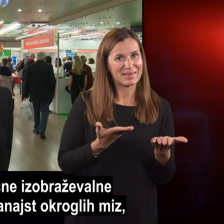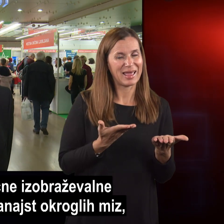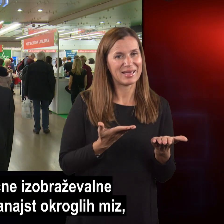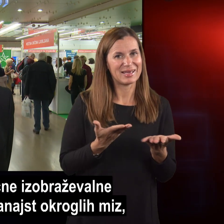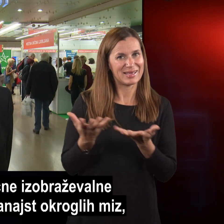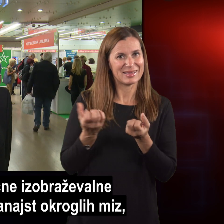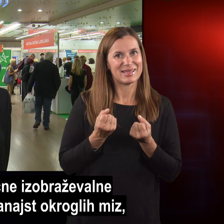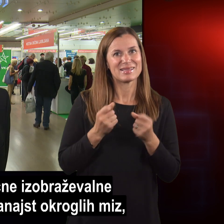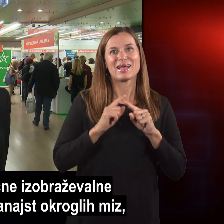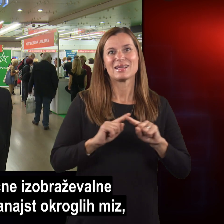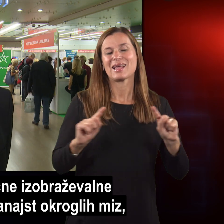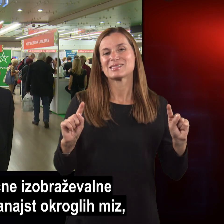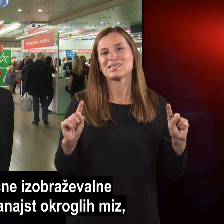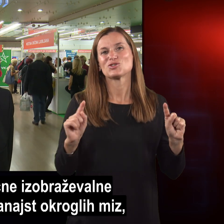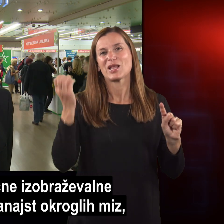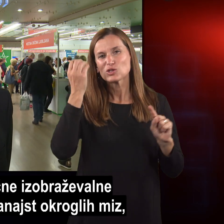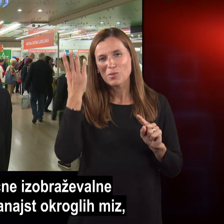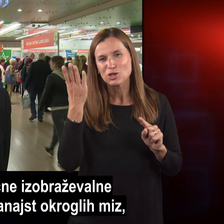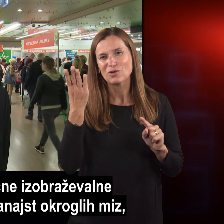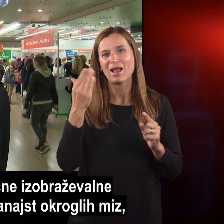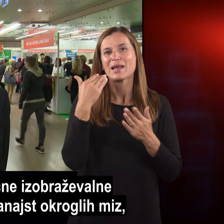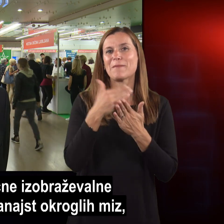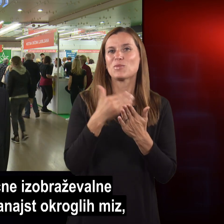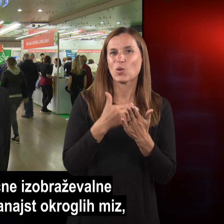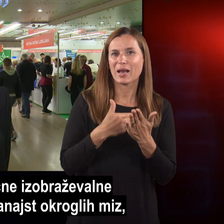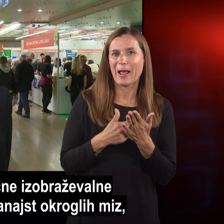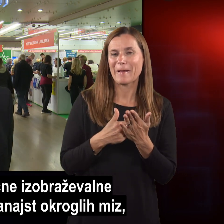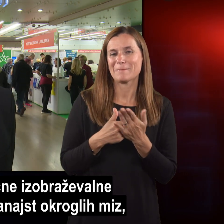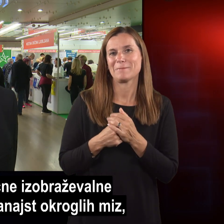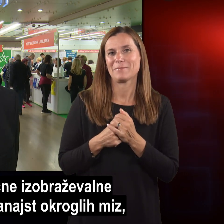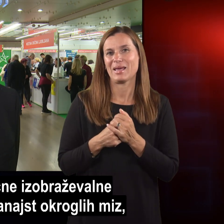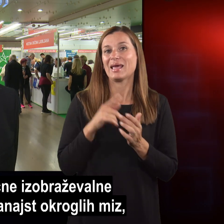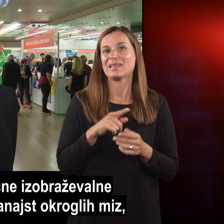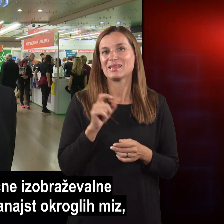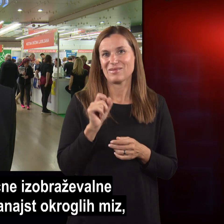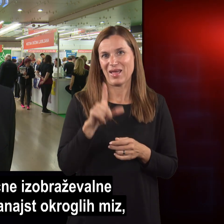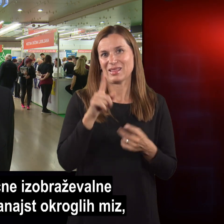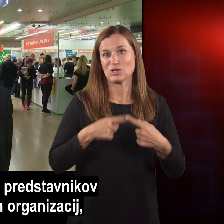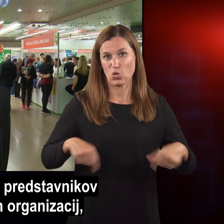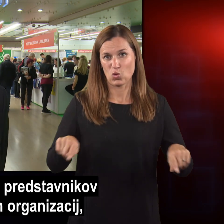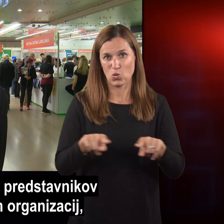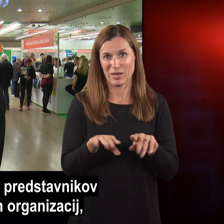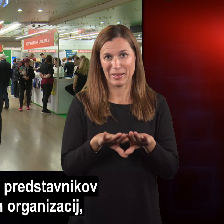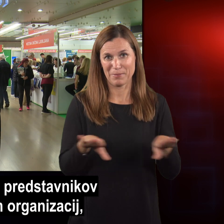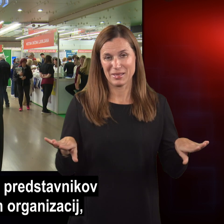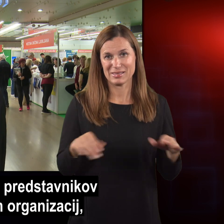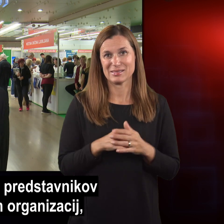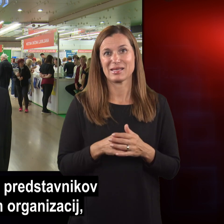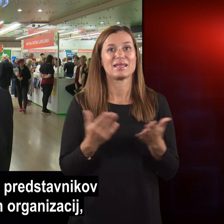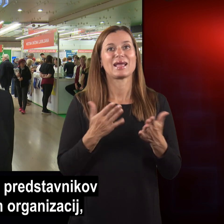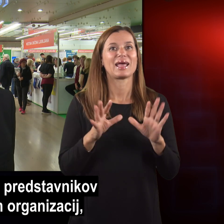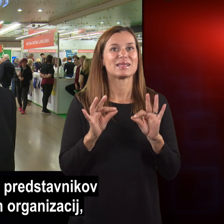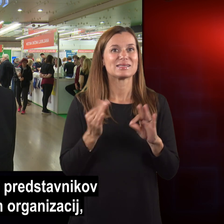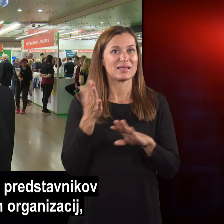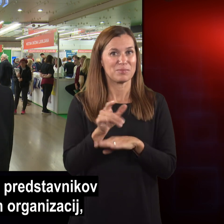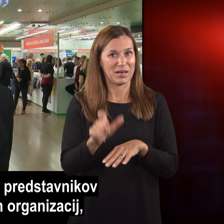različnih izobraževalnih programov in 12 okroglih mis, nekaj deset predstavnikov